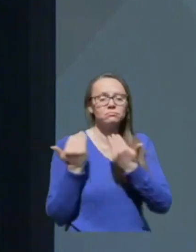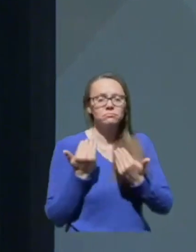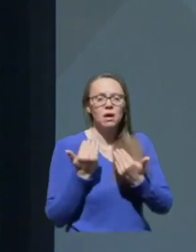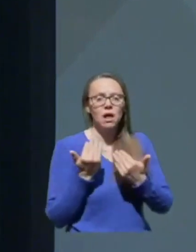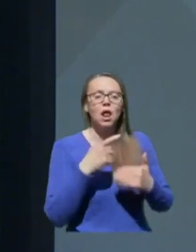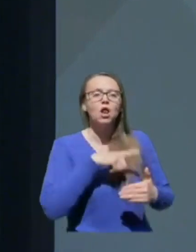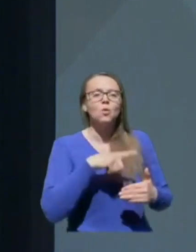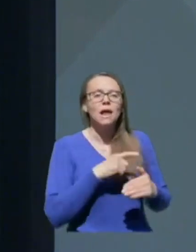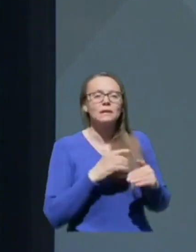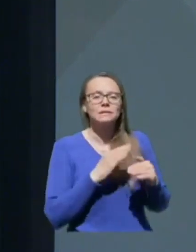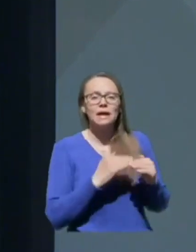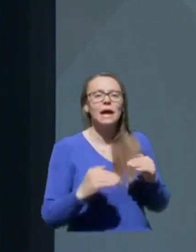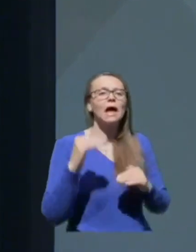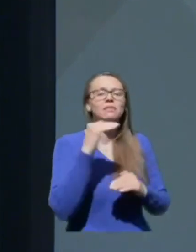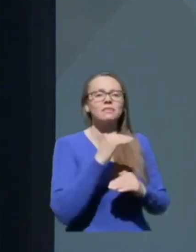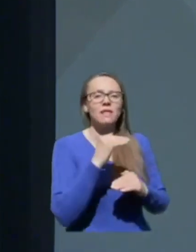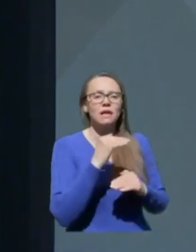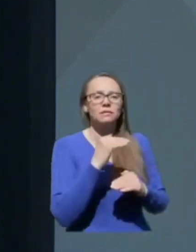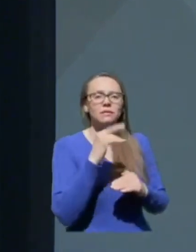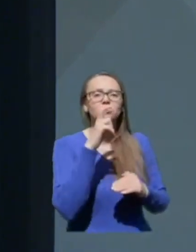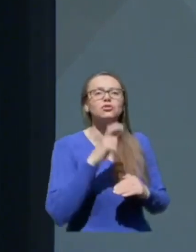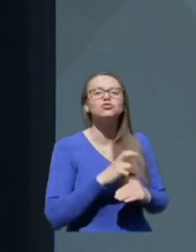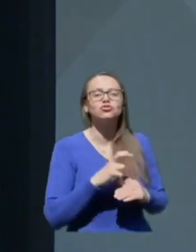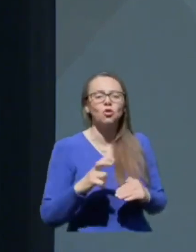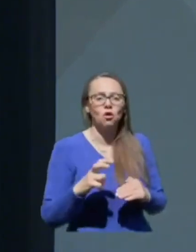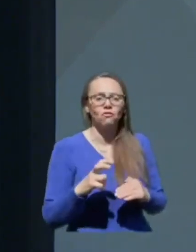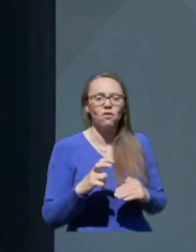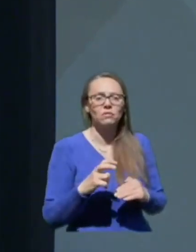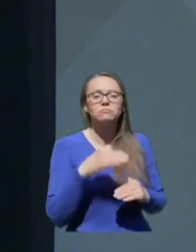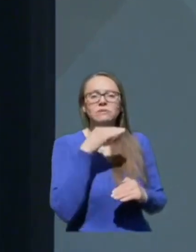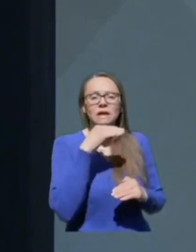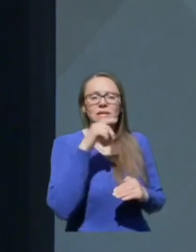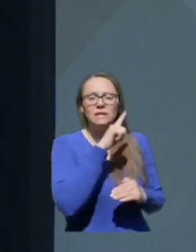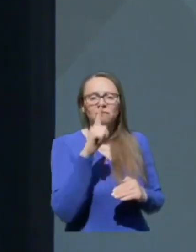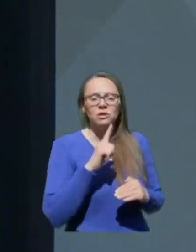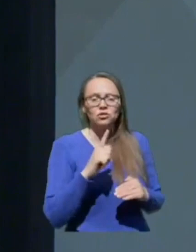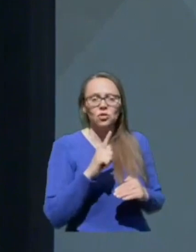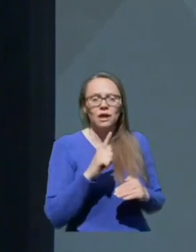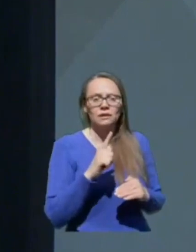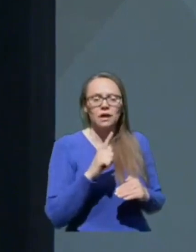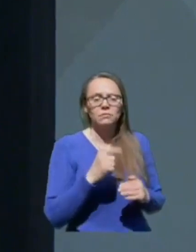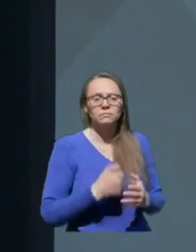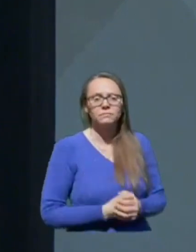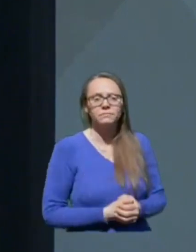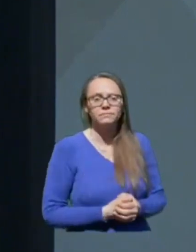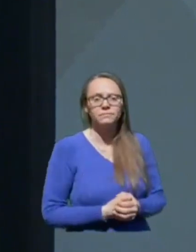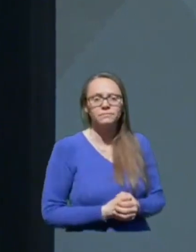načkofa, metropolita, monsignora Stanislava Zoreta. Prosim, gospod načkov.